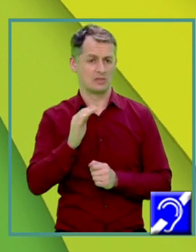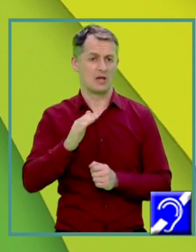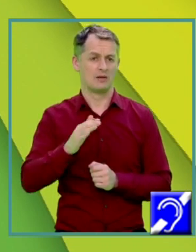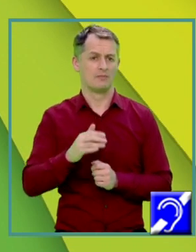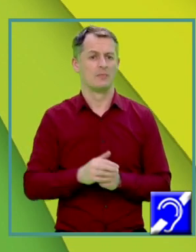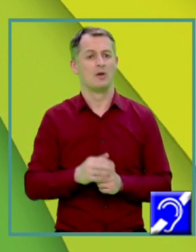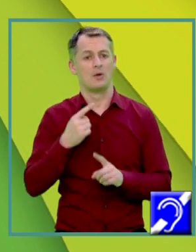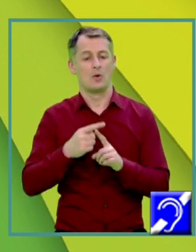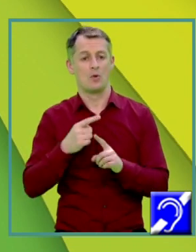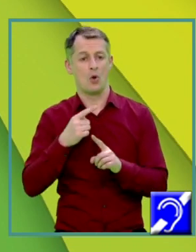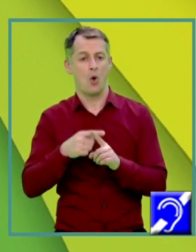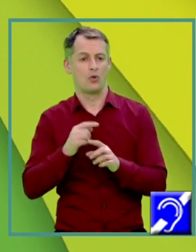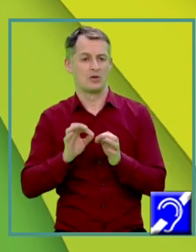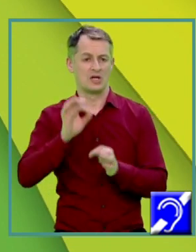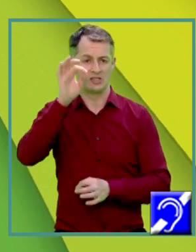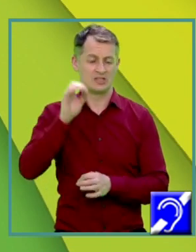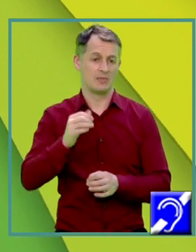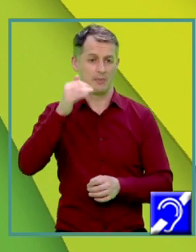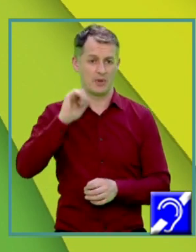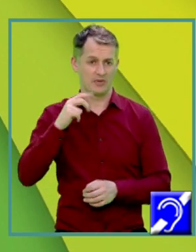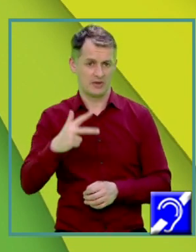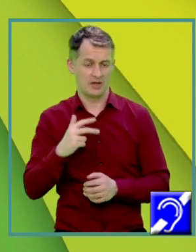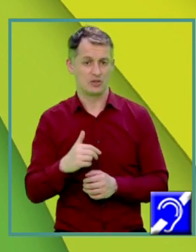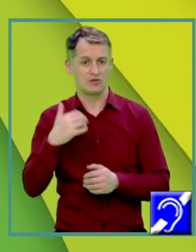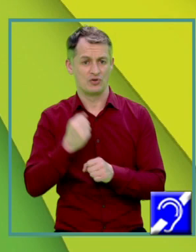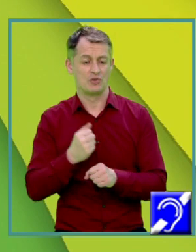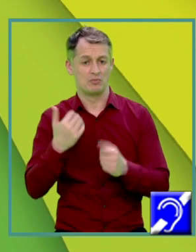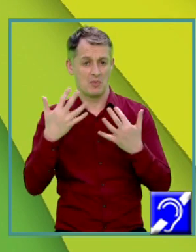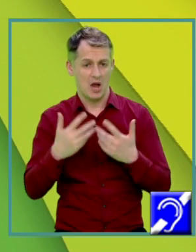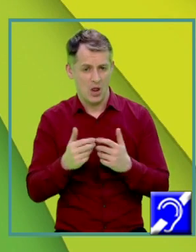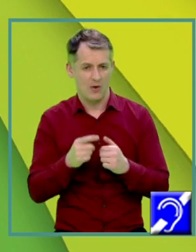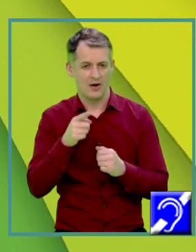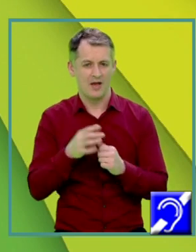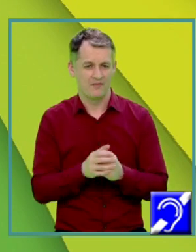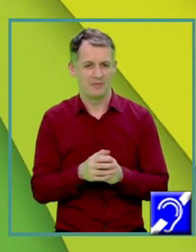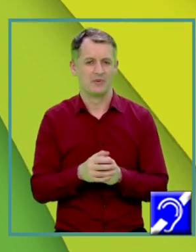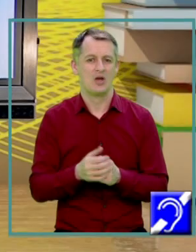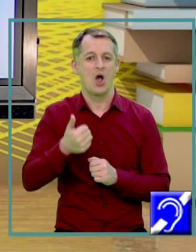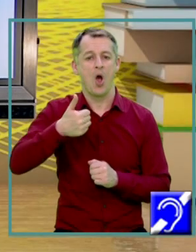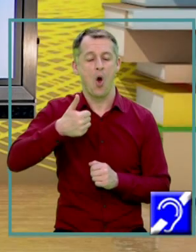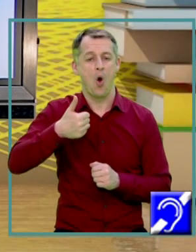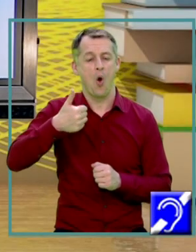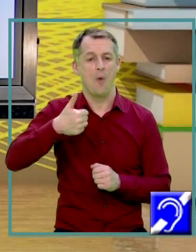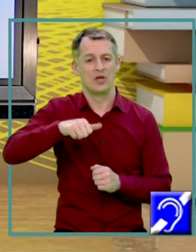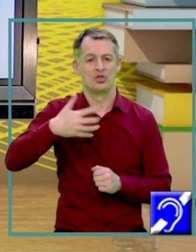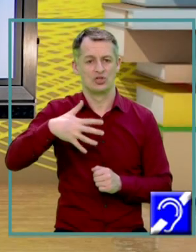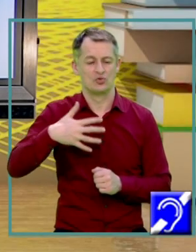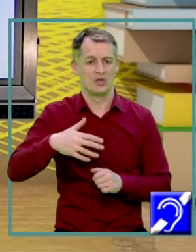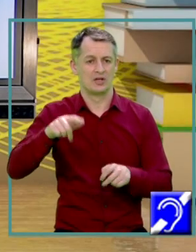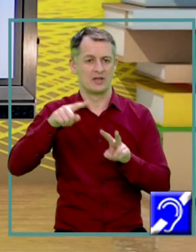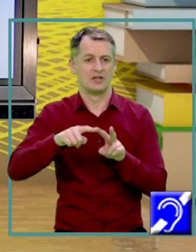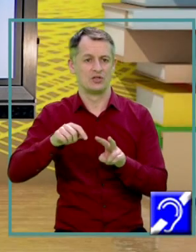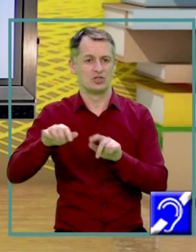Și efectuând calculele obținem 1500 radical din 7 metri cubi O altă aplicație